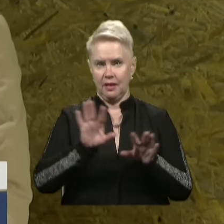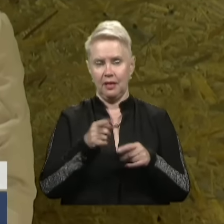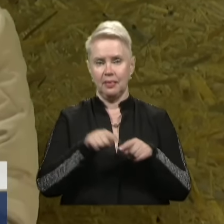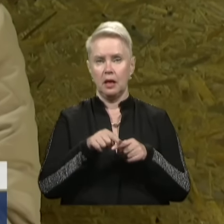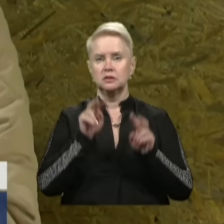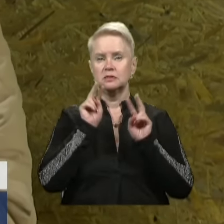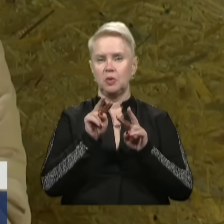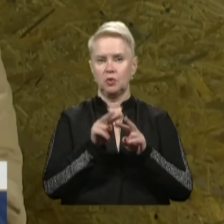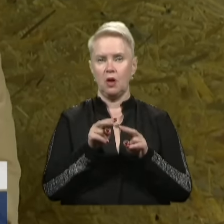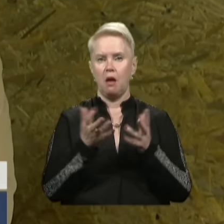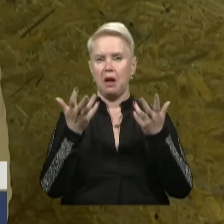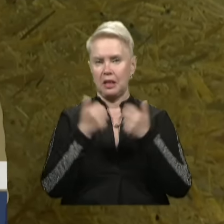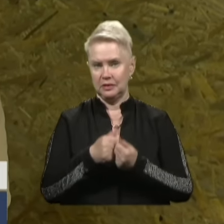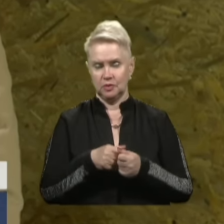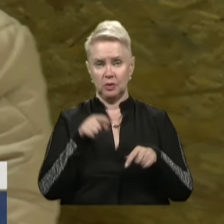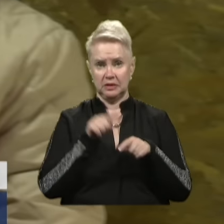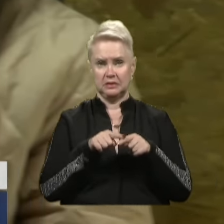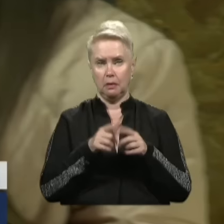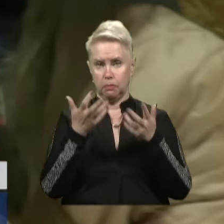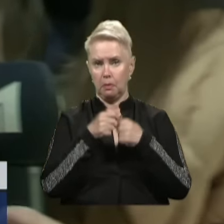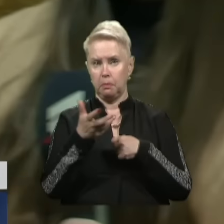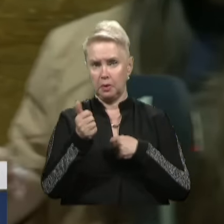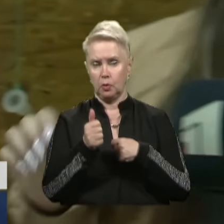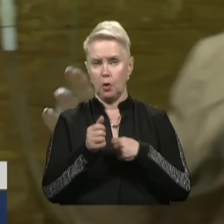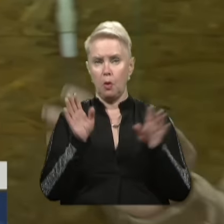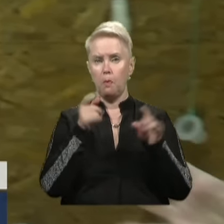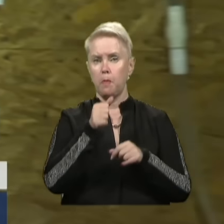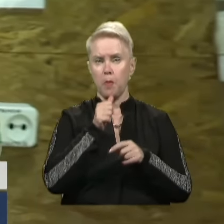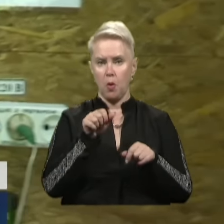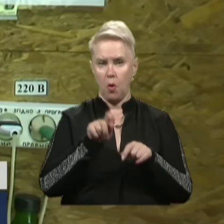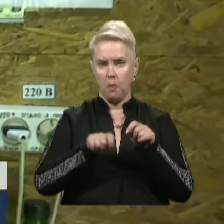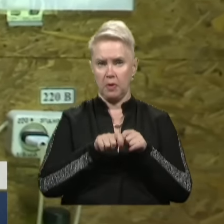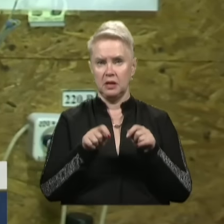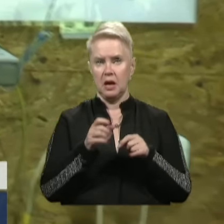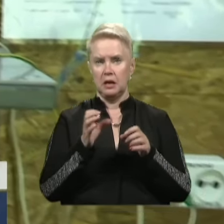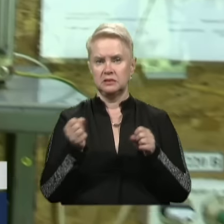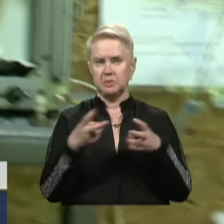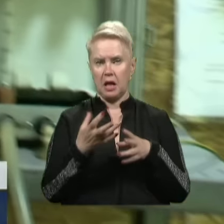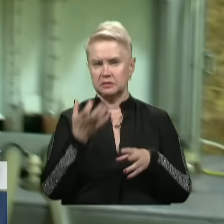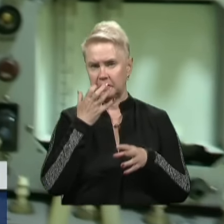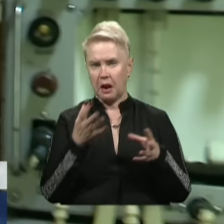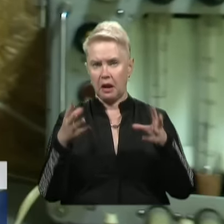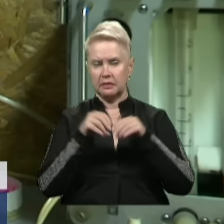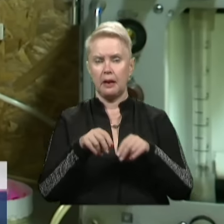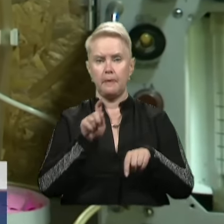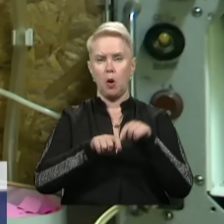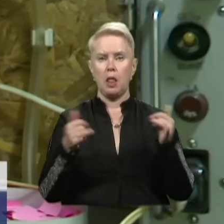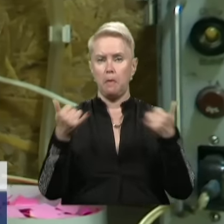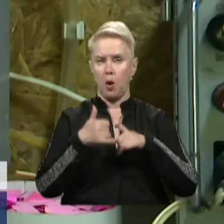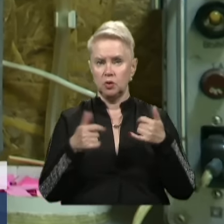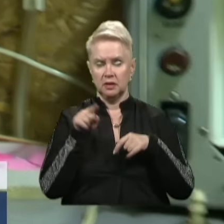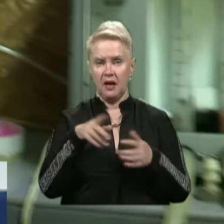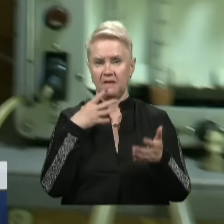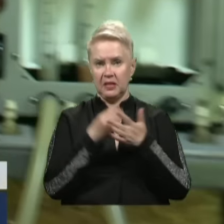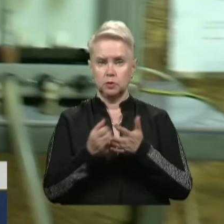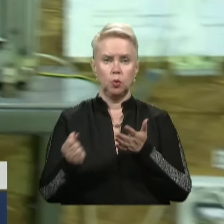посту спостереження механізований. Ось ці прибори беруть проби за допомогою аспіраторів, а далі результати перевіряють у лабораторії. Там,